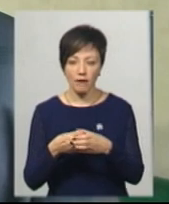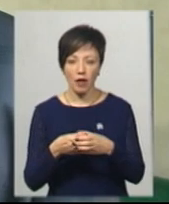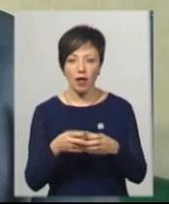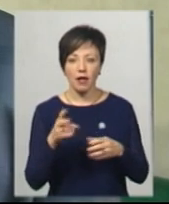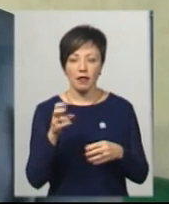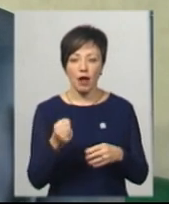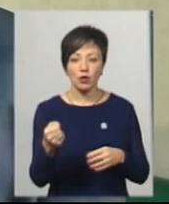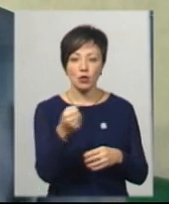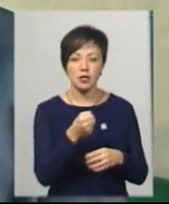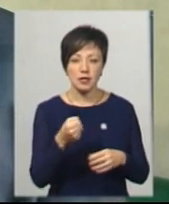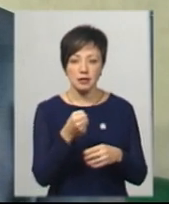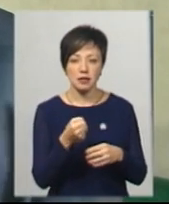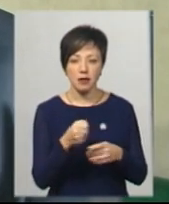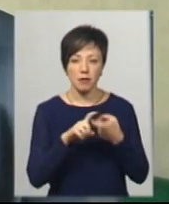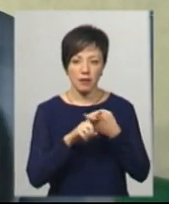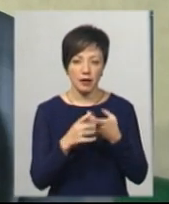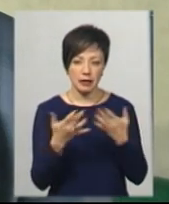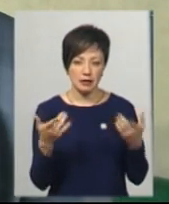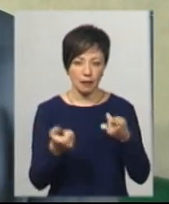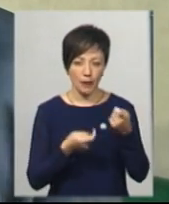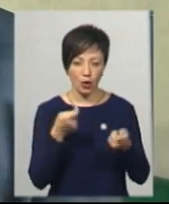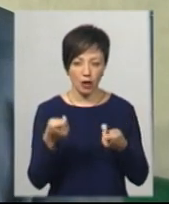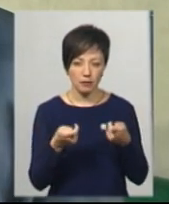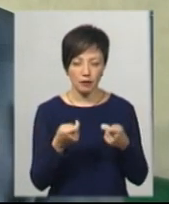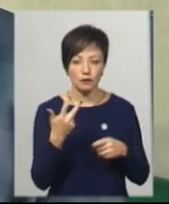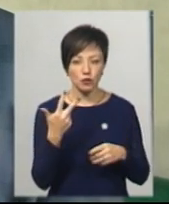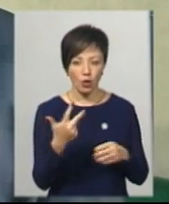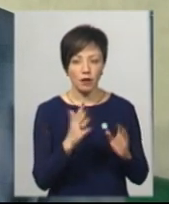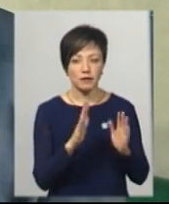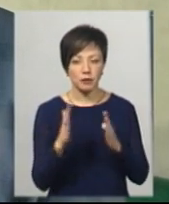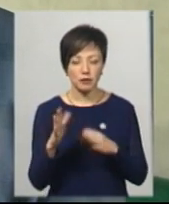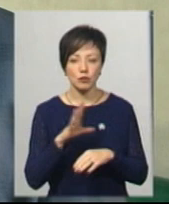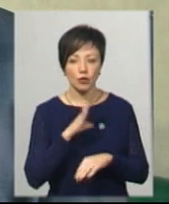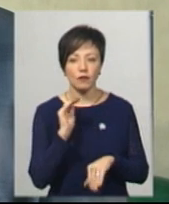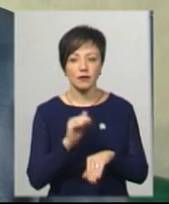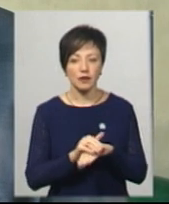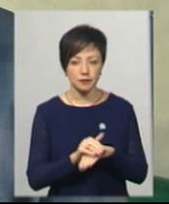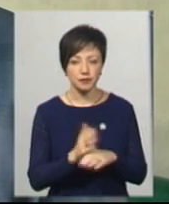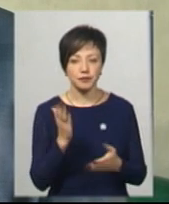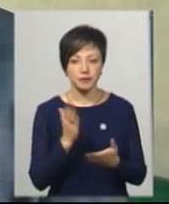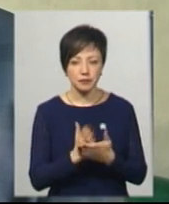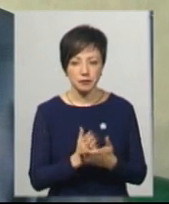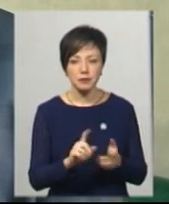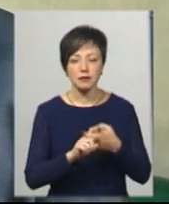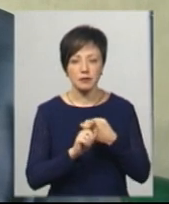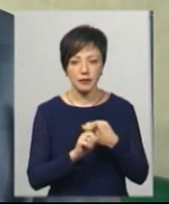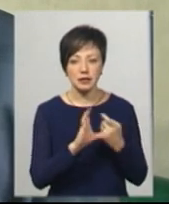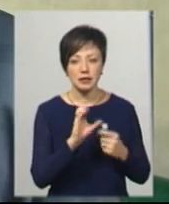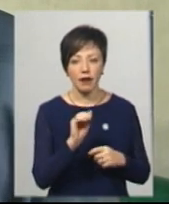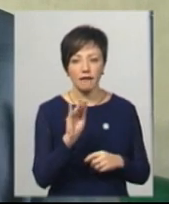носійство патогенних різного роду мікроорганізмів. В трьох випадках було виявлено наявність патогенного